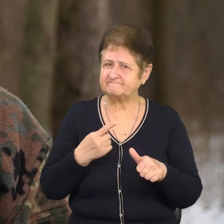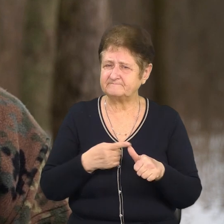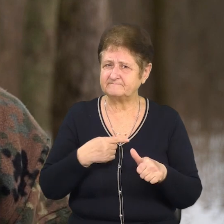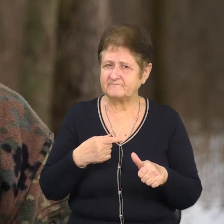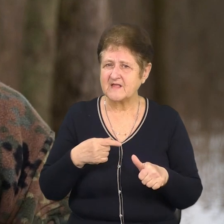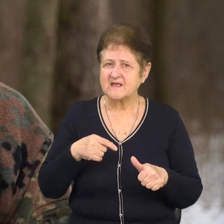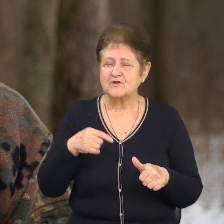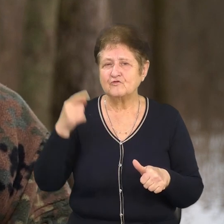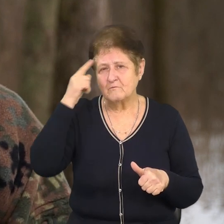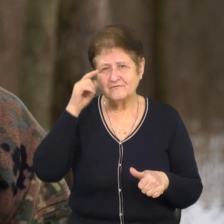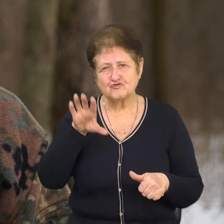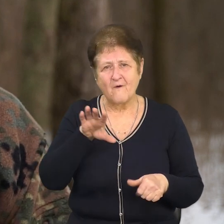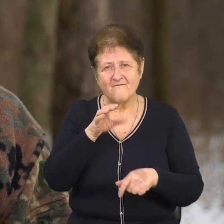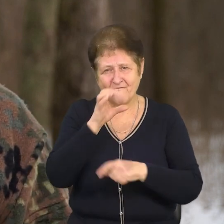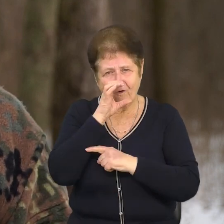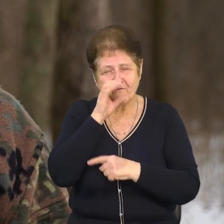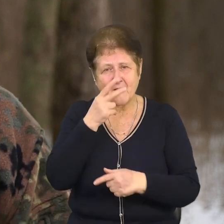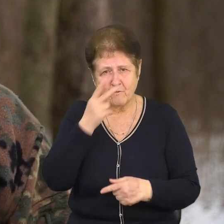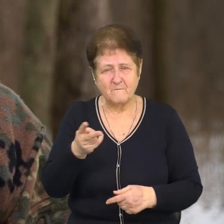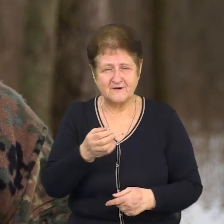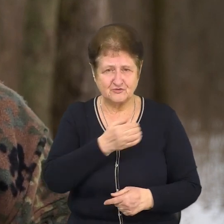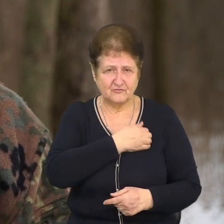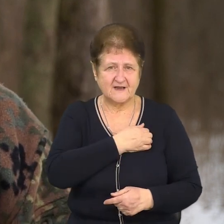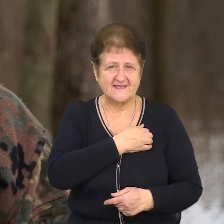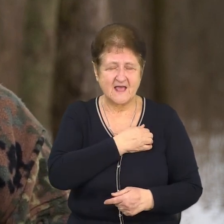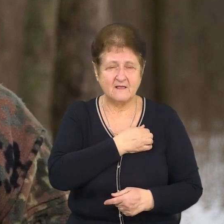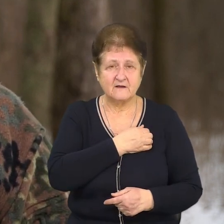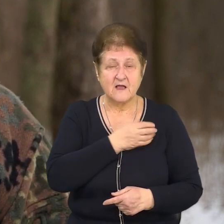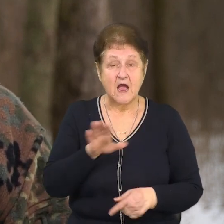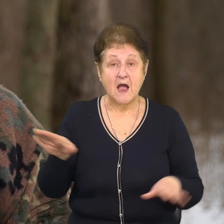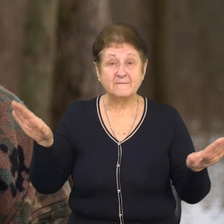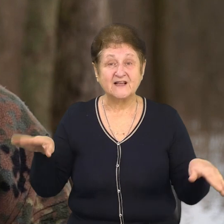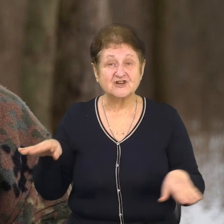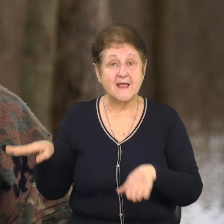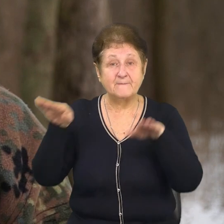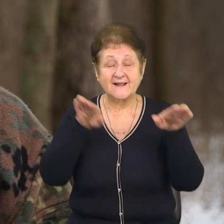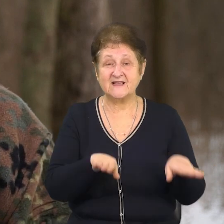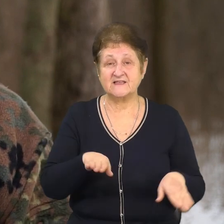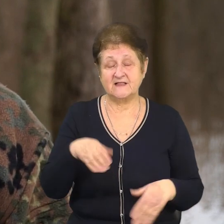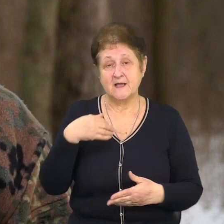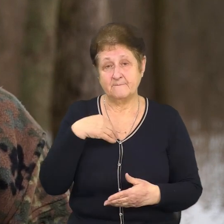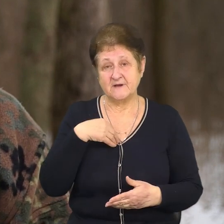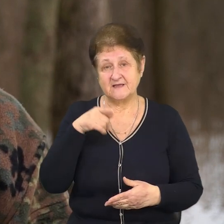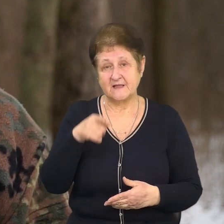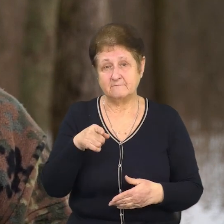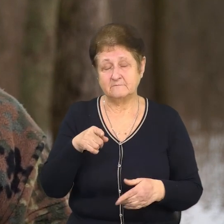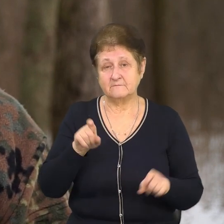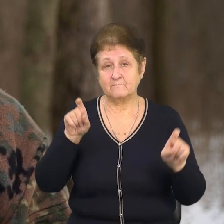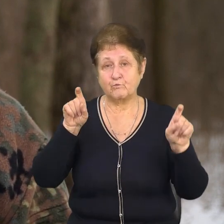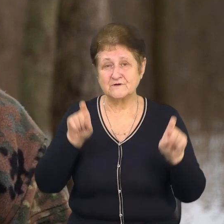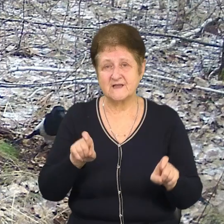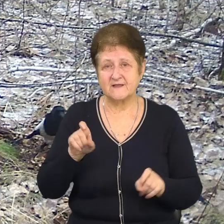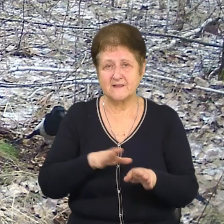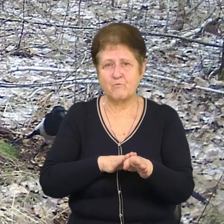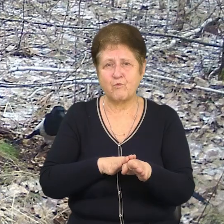вовка. Думав, вовка хочу побачити. Така фанатічна ідія. Прилетіли пташки, посадили мені. Ну, два дня тусувалися, посадили мені повністю